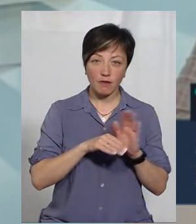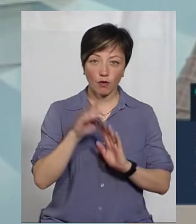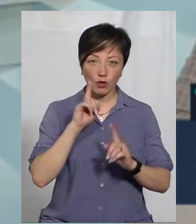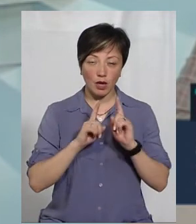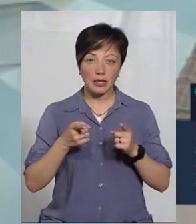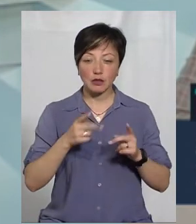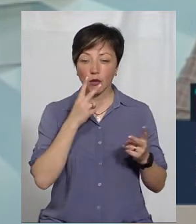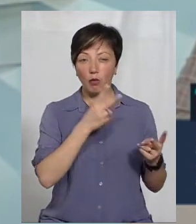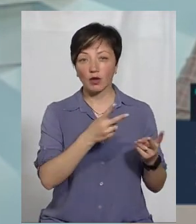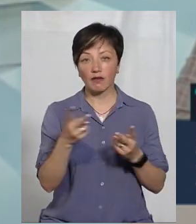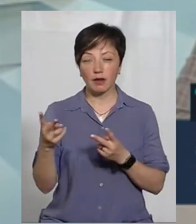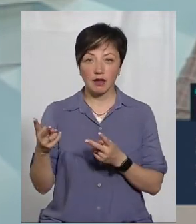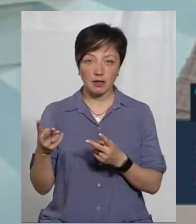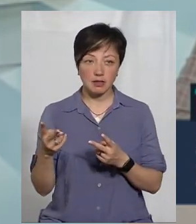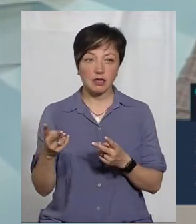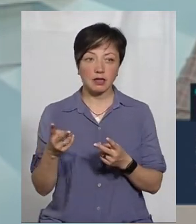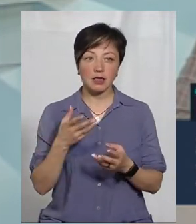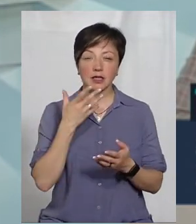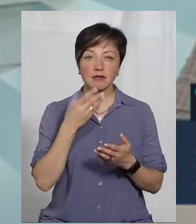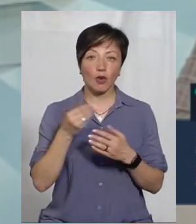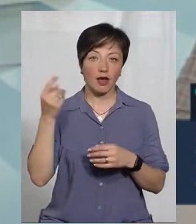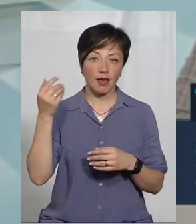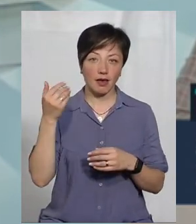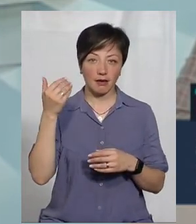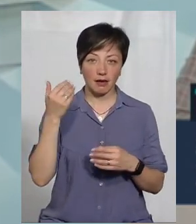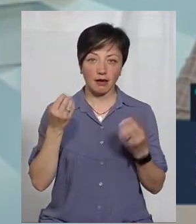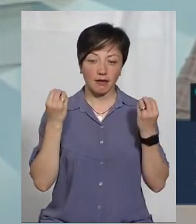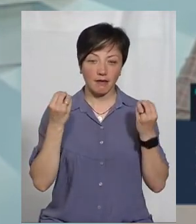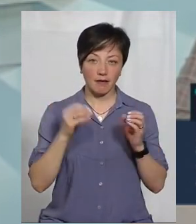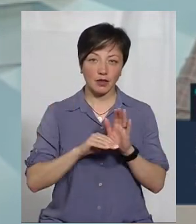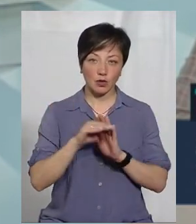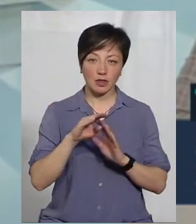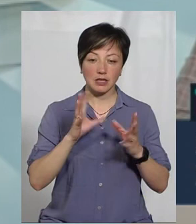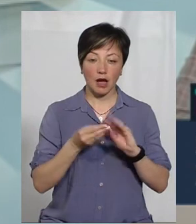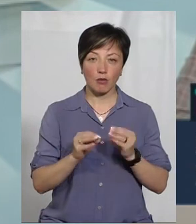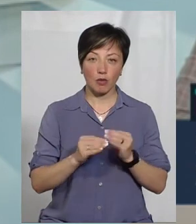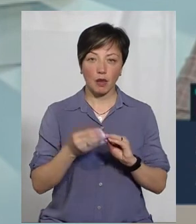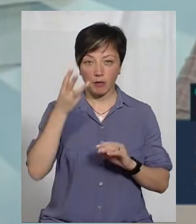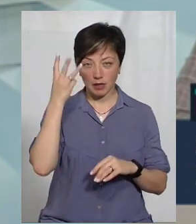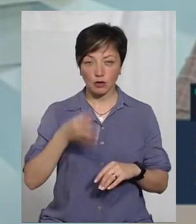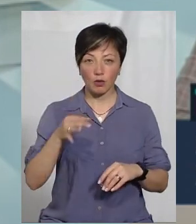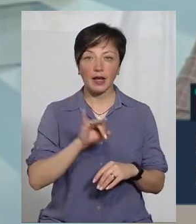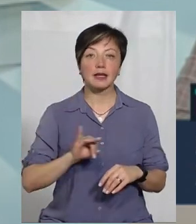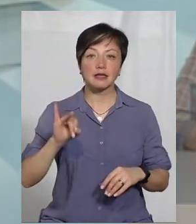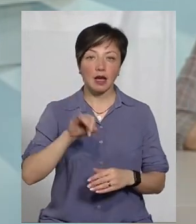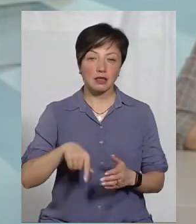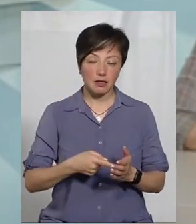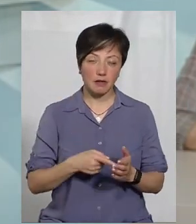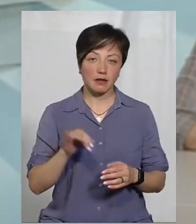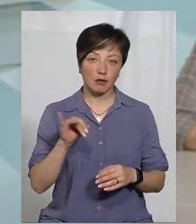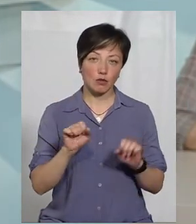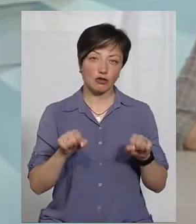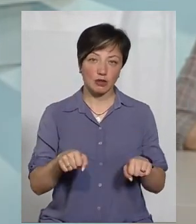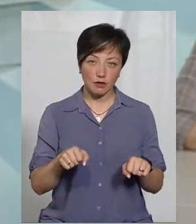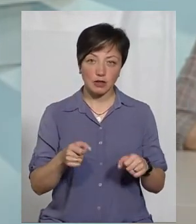щоб дійсно подивилися з своєї висоти на цю загальну проблему в Хмельницькій області, саме в Ізяславі, і,